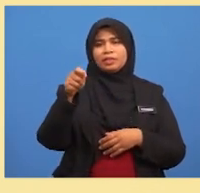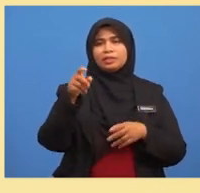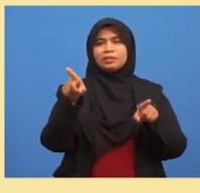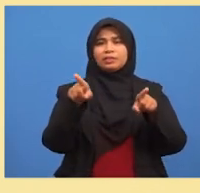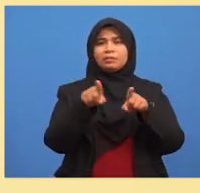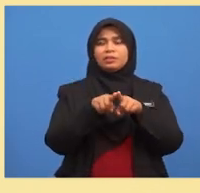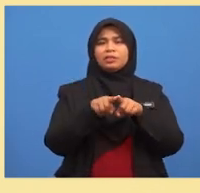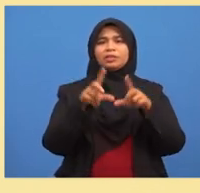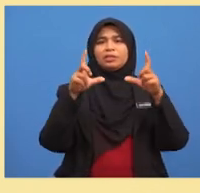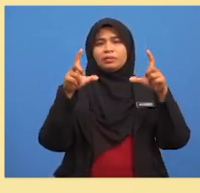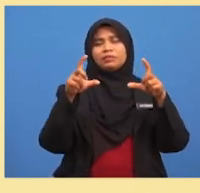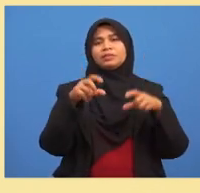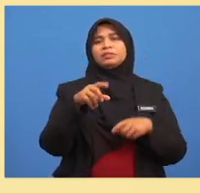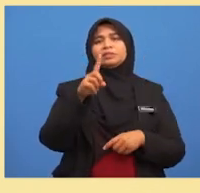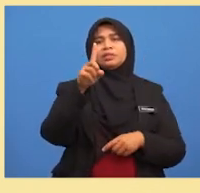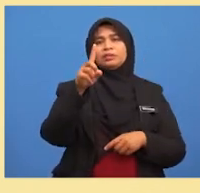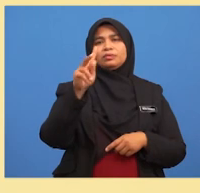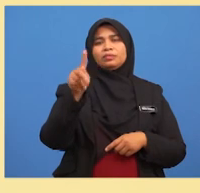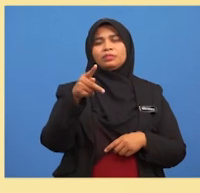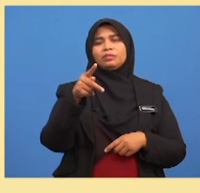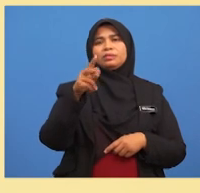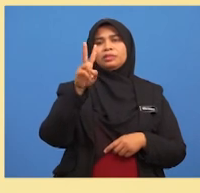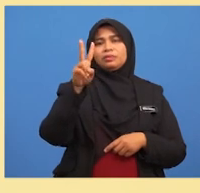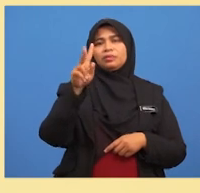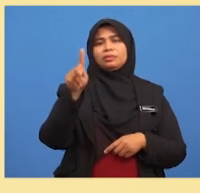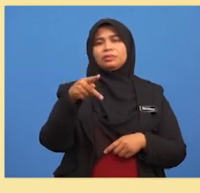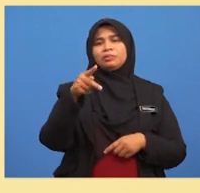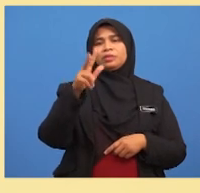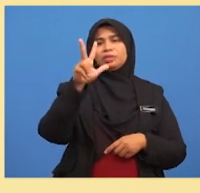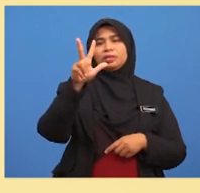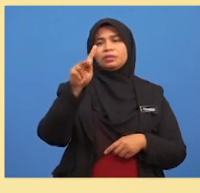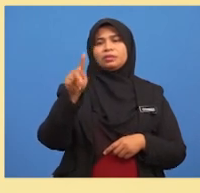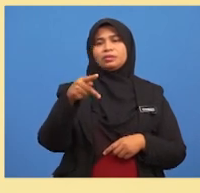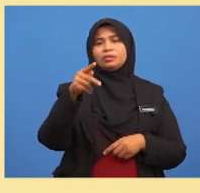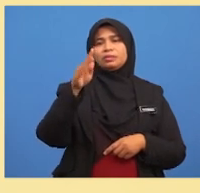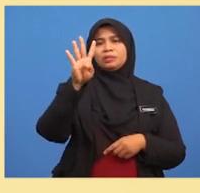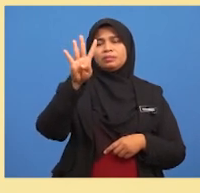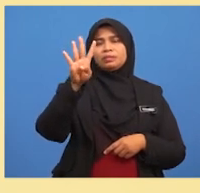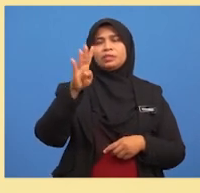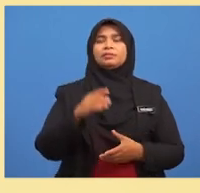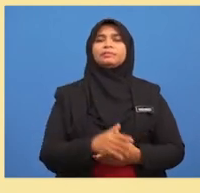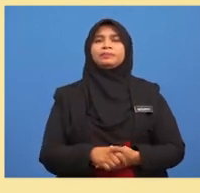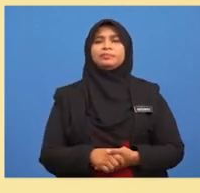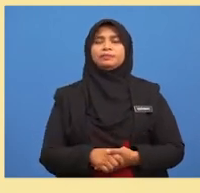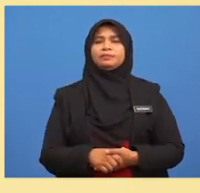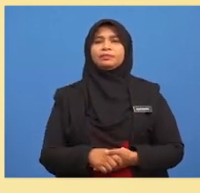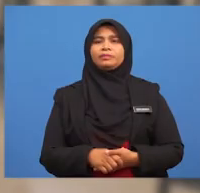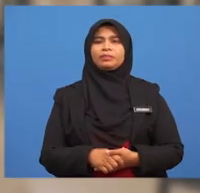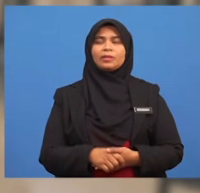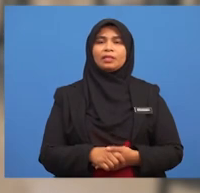sama dengan dalam kurungan set 1,2,3,4